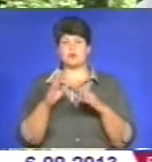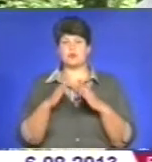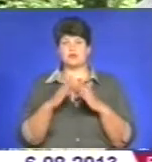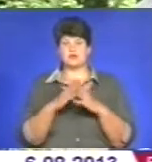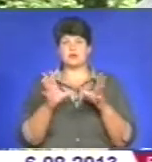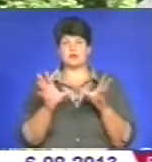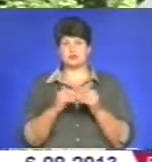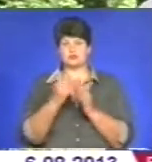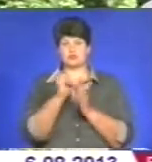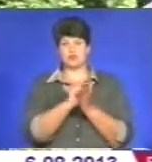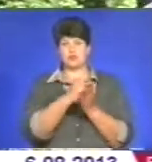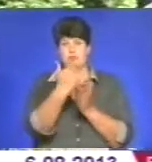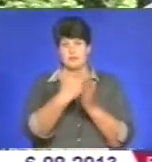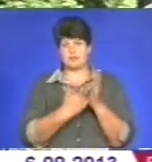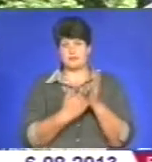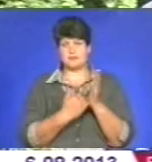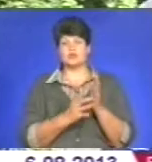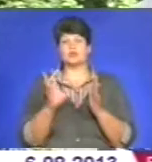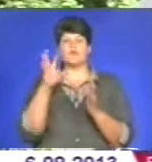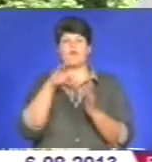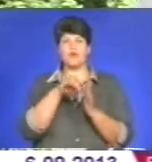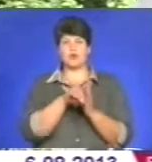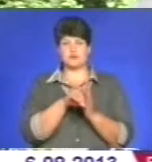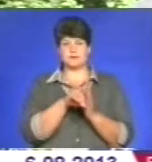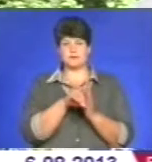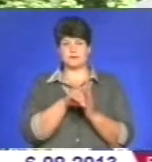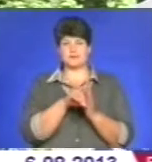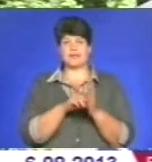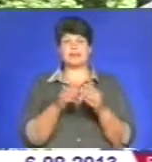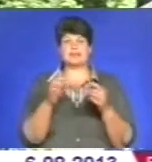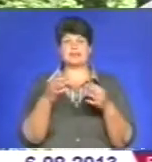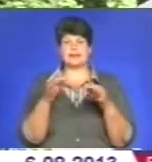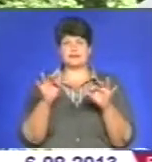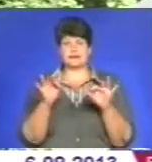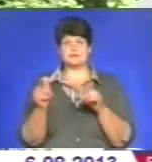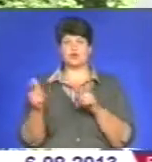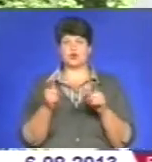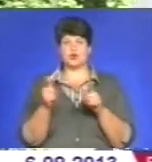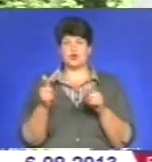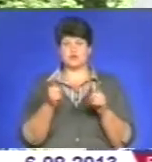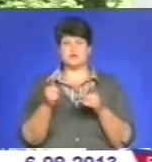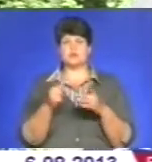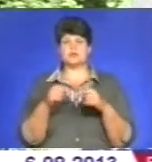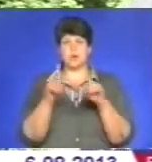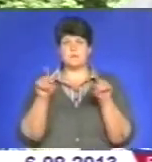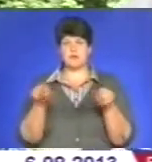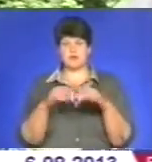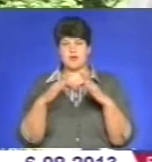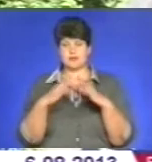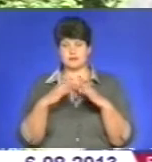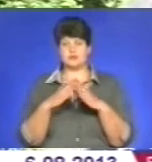пакетом документів. В той пакет документів входять декларації про готовність об'єкта до експлуатації, а також